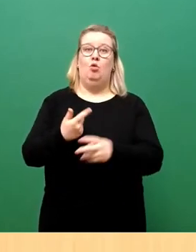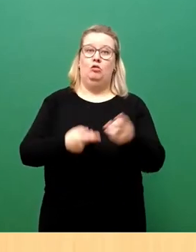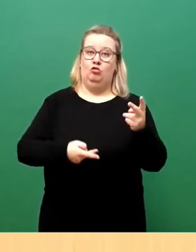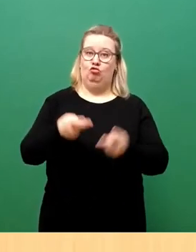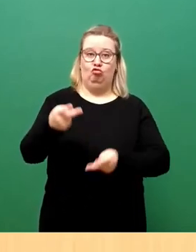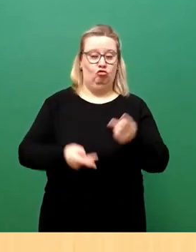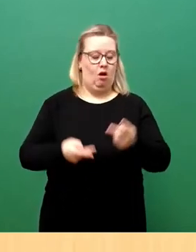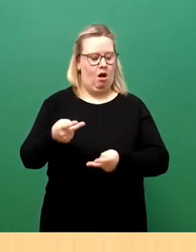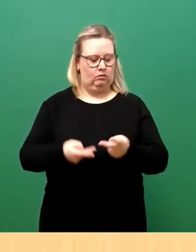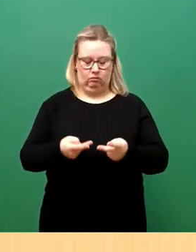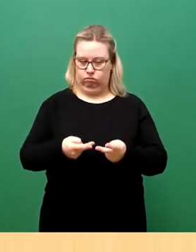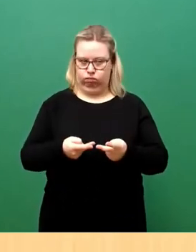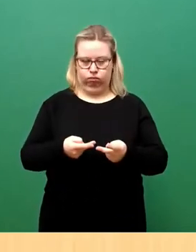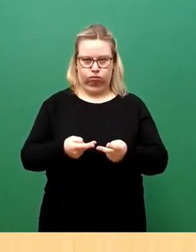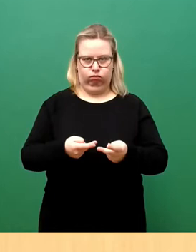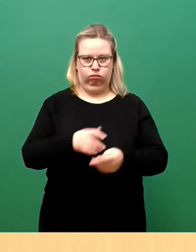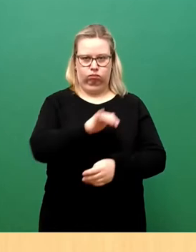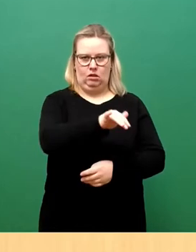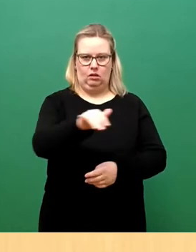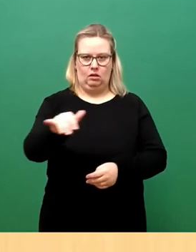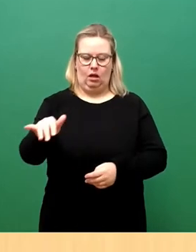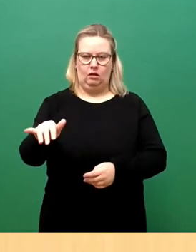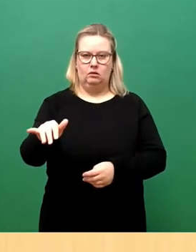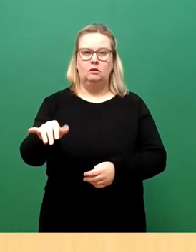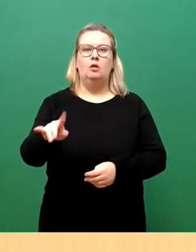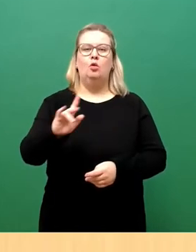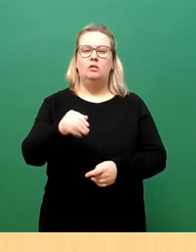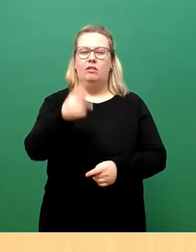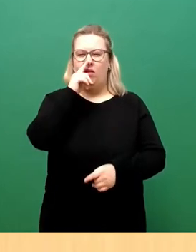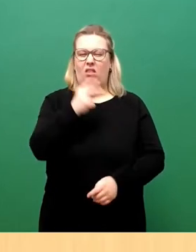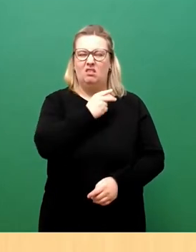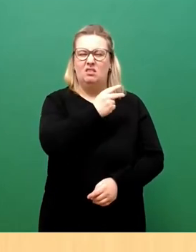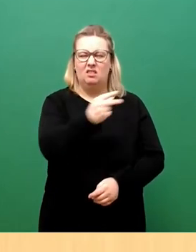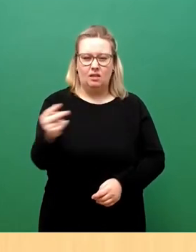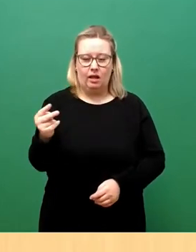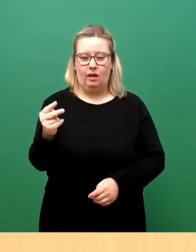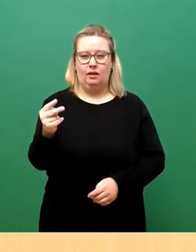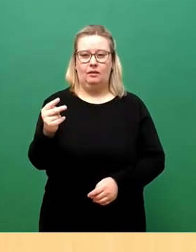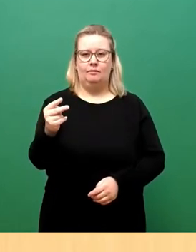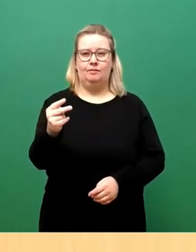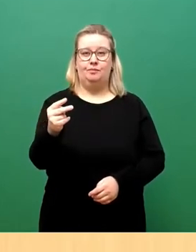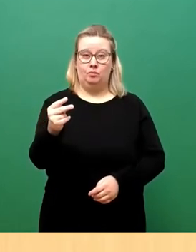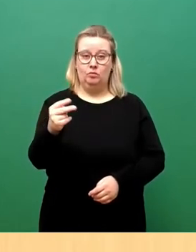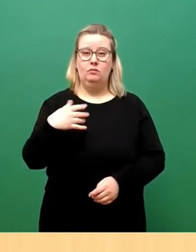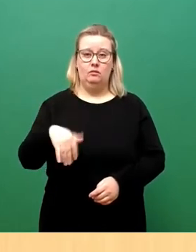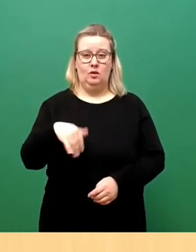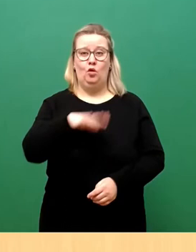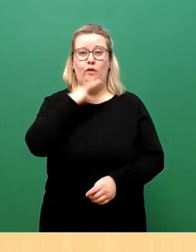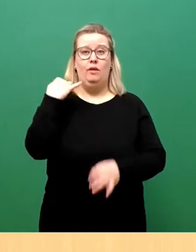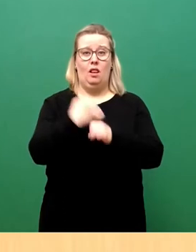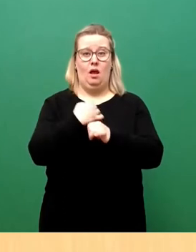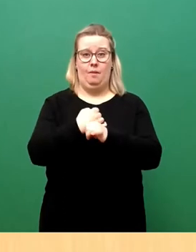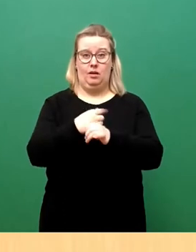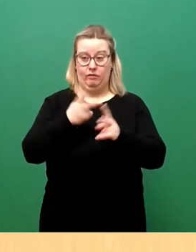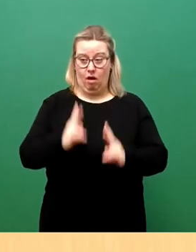unübersehbar. Und wenn man dieses sieht, sieht man, dass es noch ein ganzes Stück weit weg ist von dem